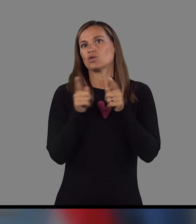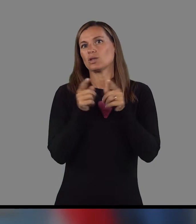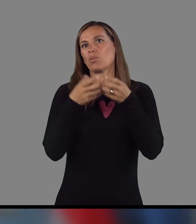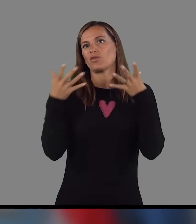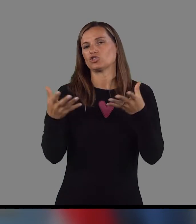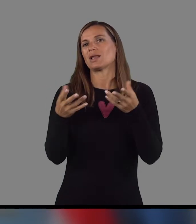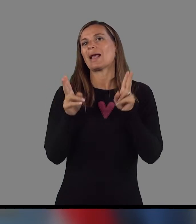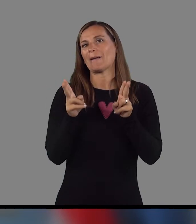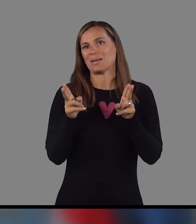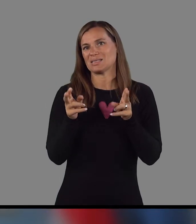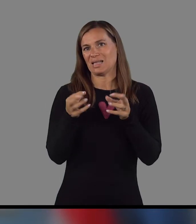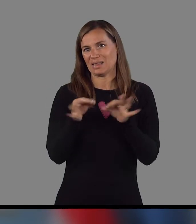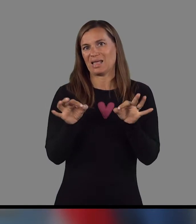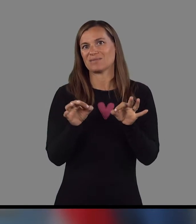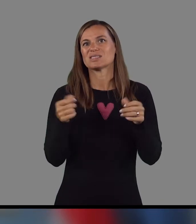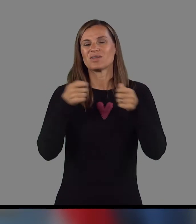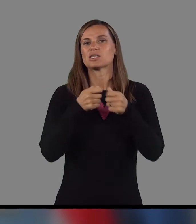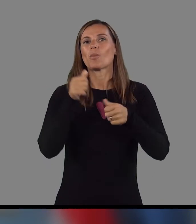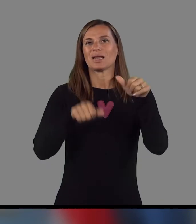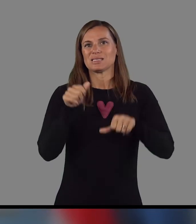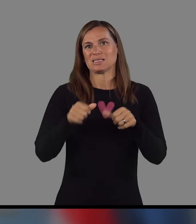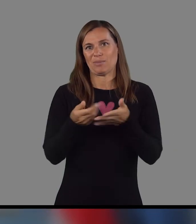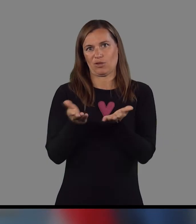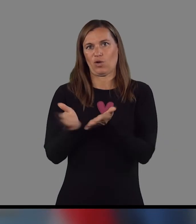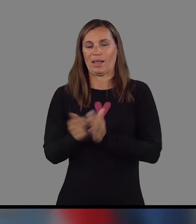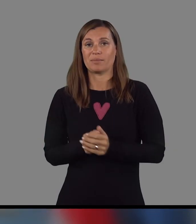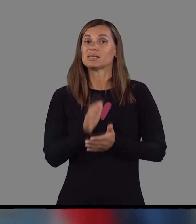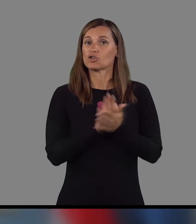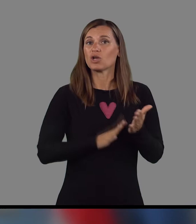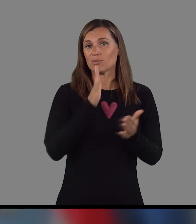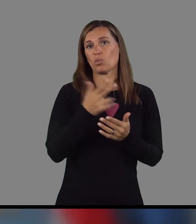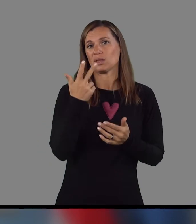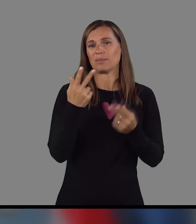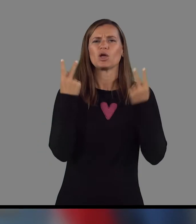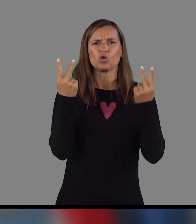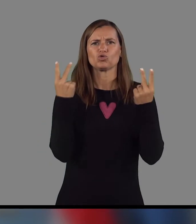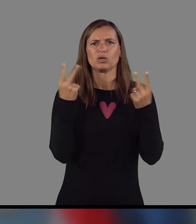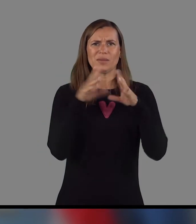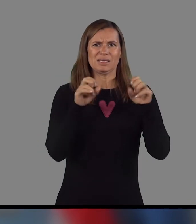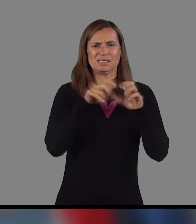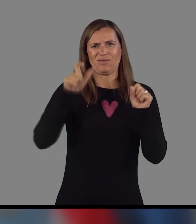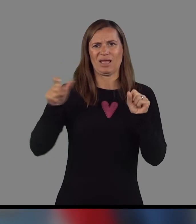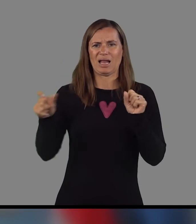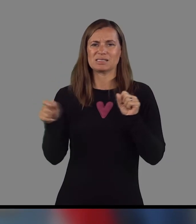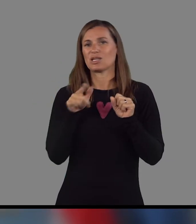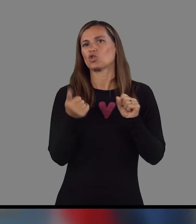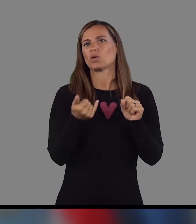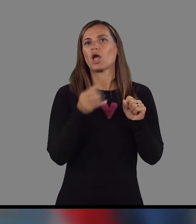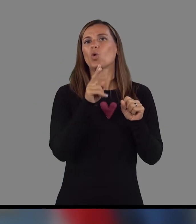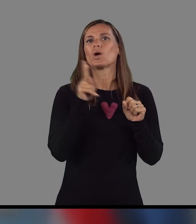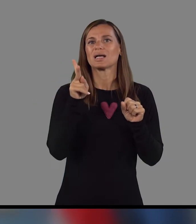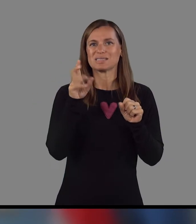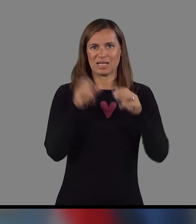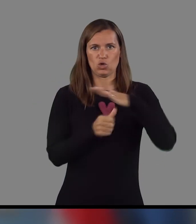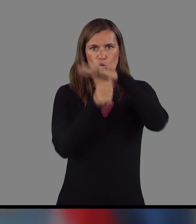povečanje kapacitet v zvezi z operacijskimi dvoranami. Začeli bomo v bistvu z tremi ključnimi izvajalci, to je